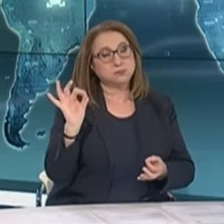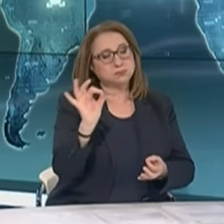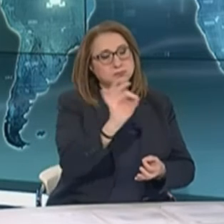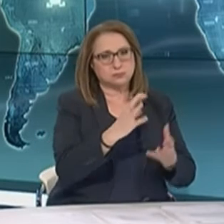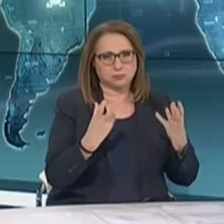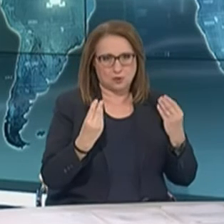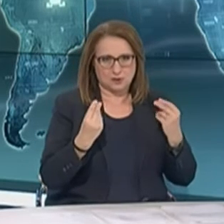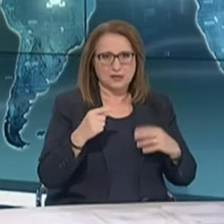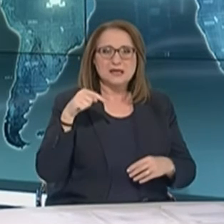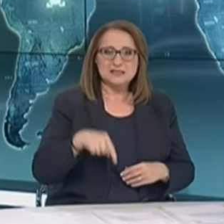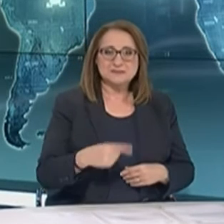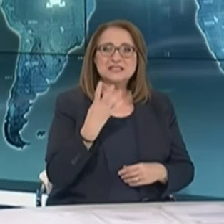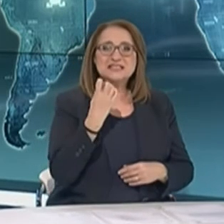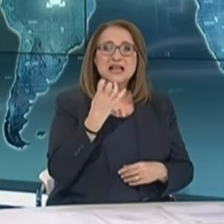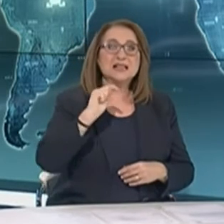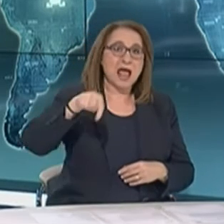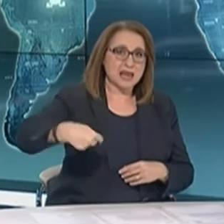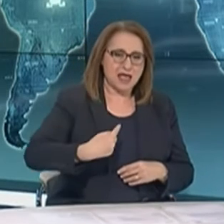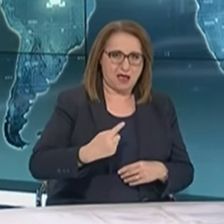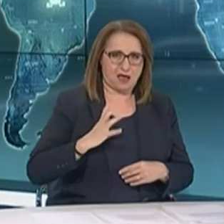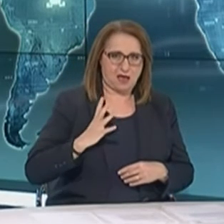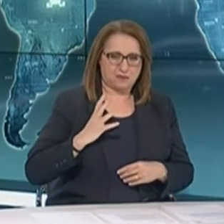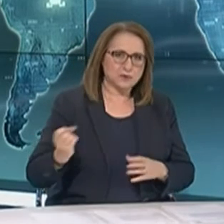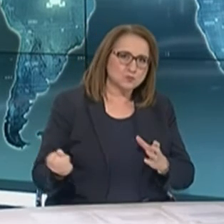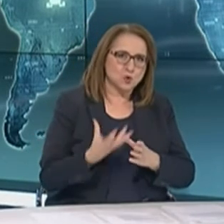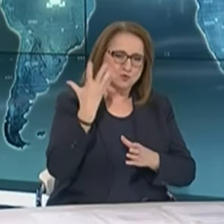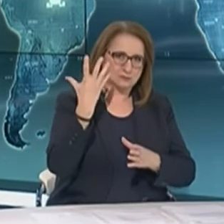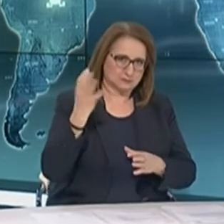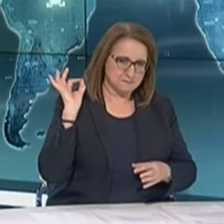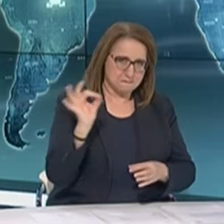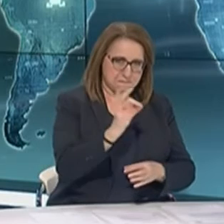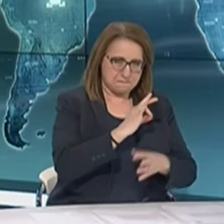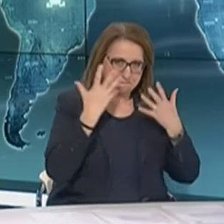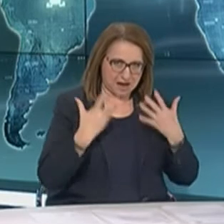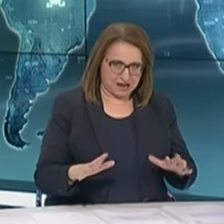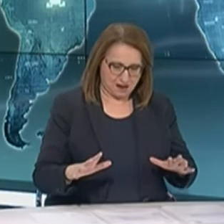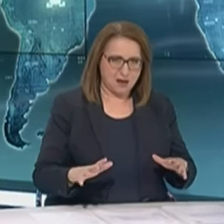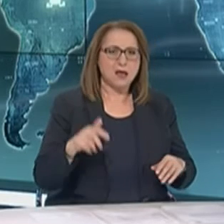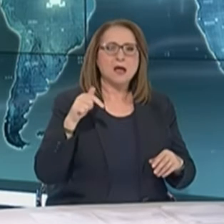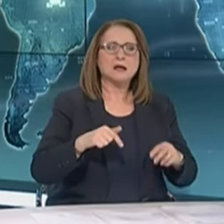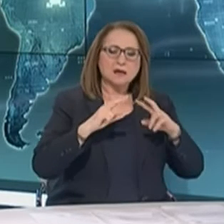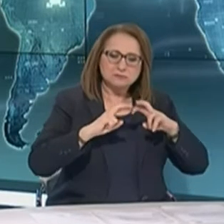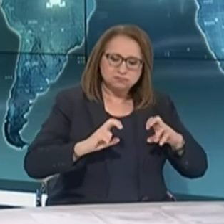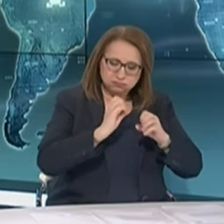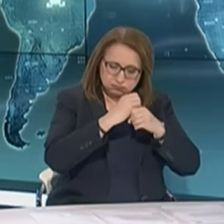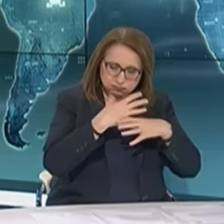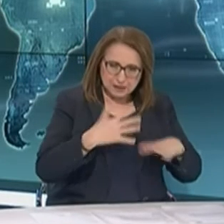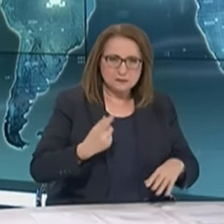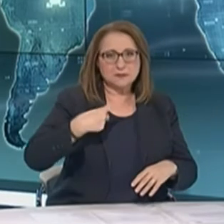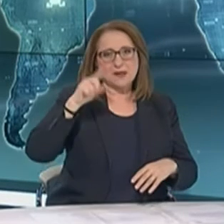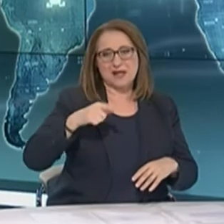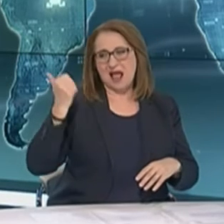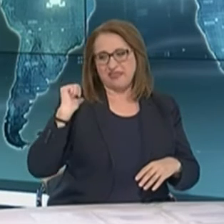49 νέα επιβεβαιωμένα κρούσματα της νόσου COVID-19 στη χώρα μας, τα οποία επιβεβαιώθηκαν εργαστηριακά το τελευταίο 24 ώρο.